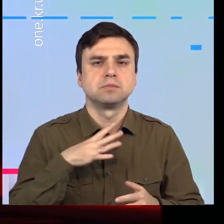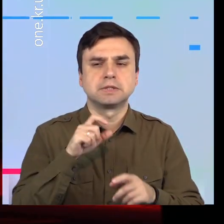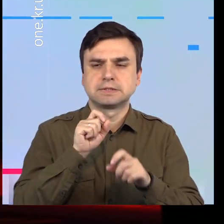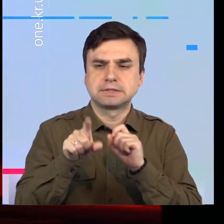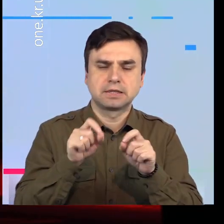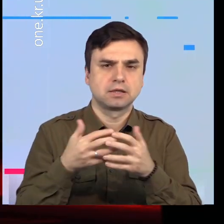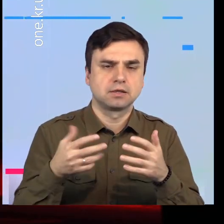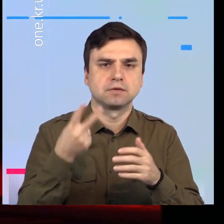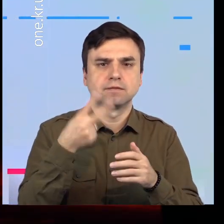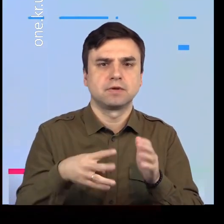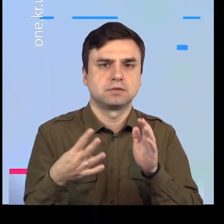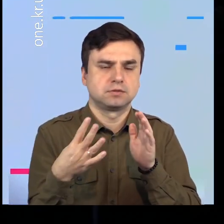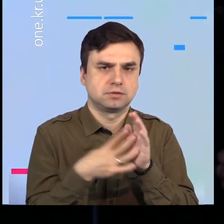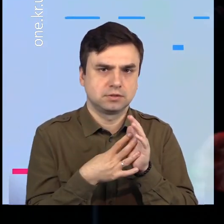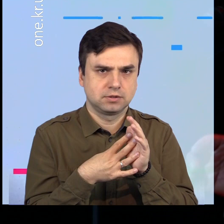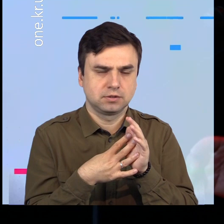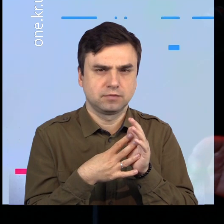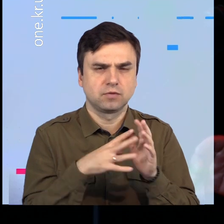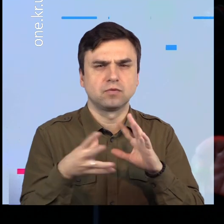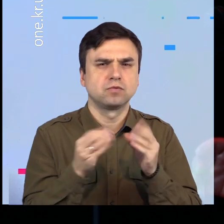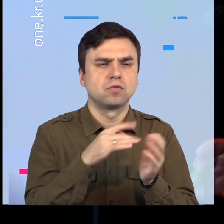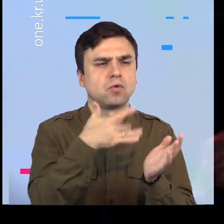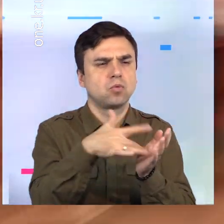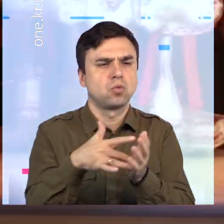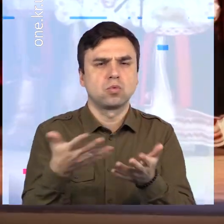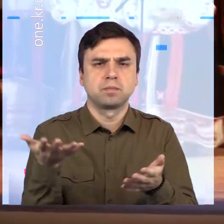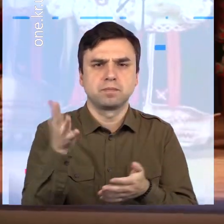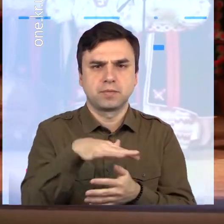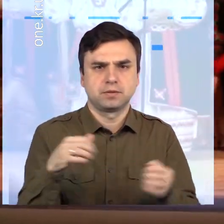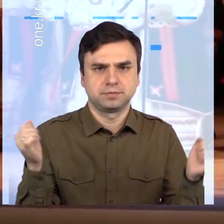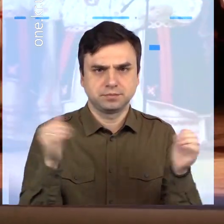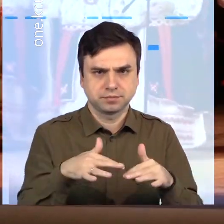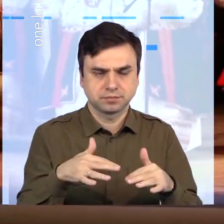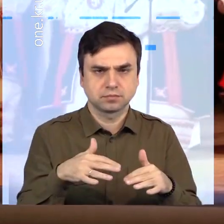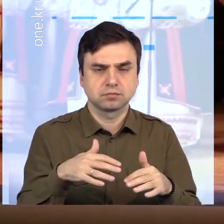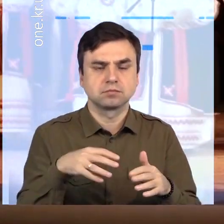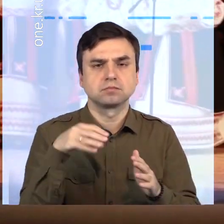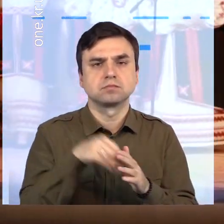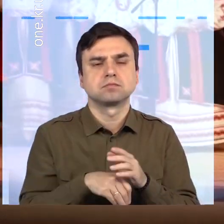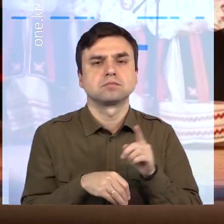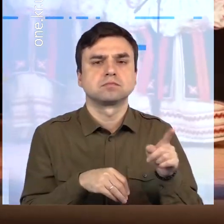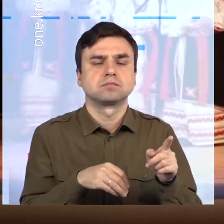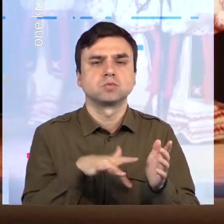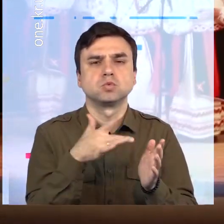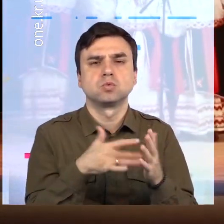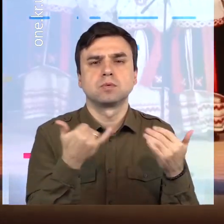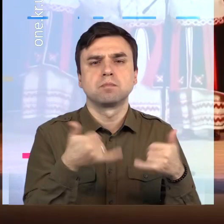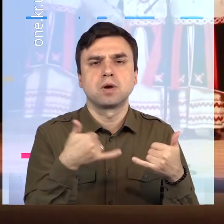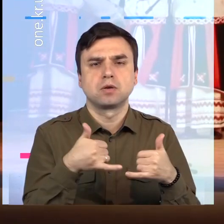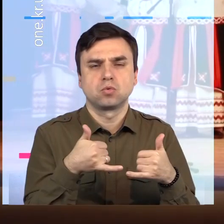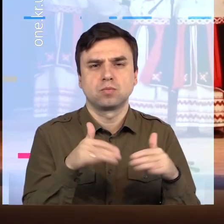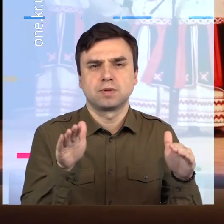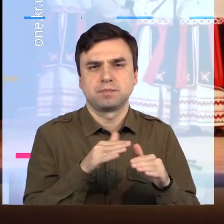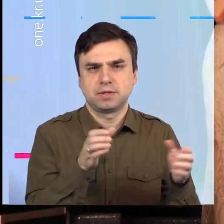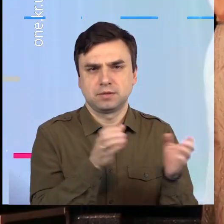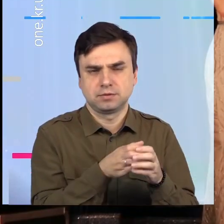познайомитися з однодумцями та любителями пісень із різних куточків держави. До програми увійшли 29 номерів переможців двох відбіркових